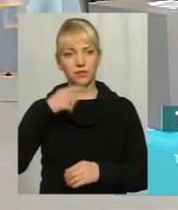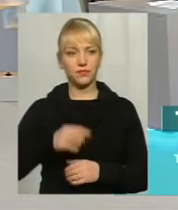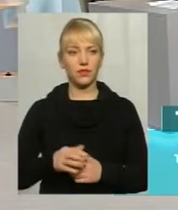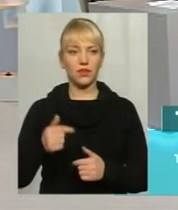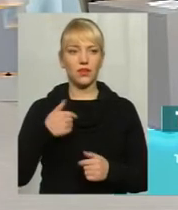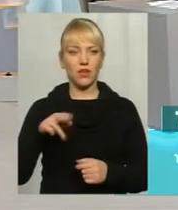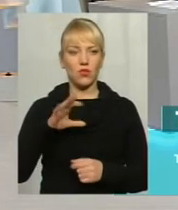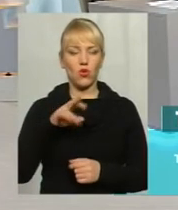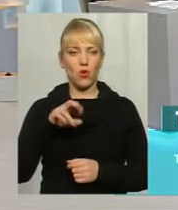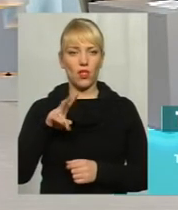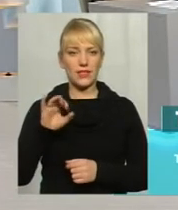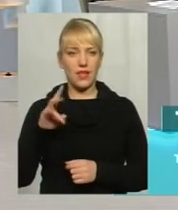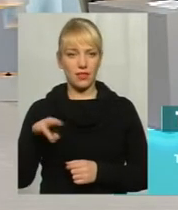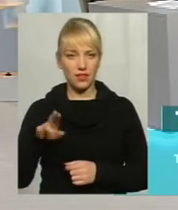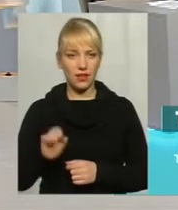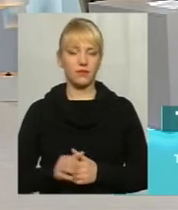Я до пана Олександра.